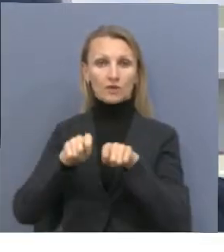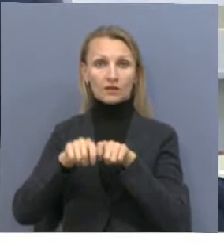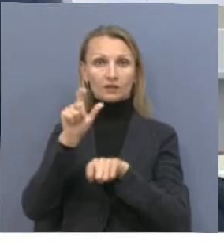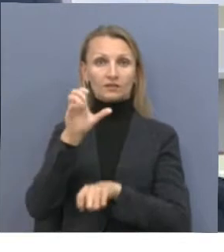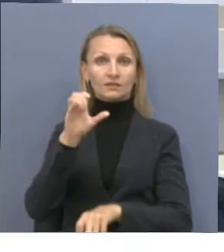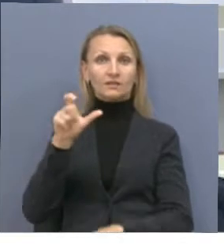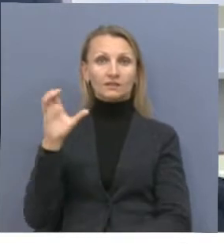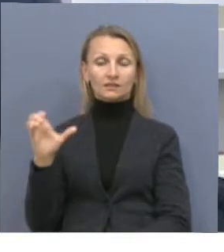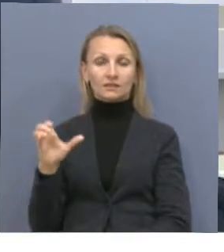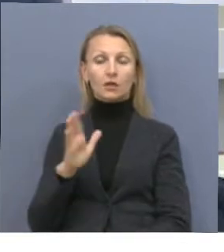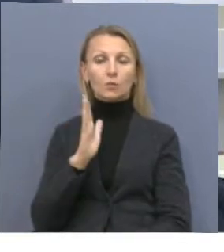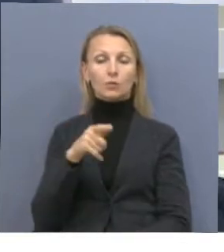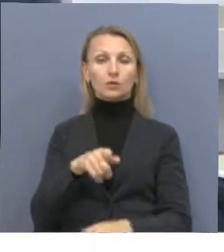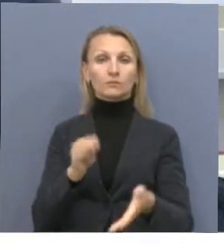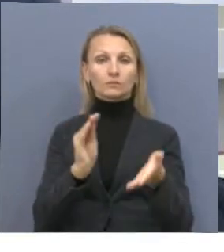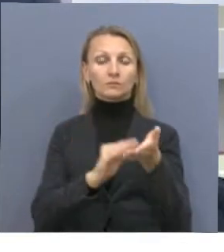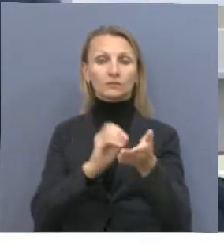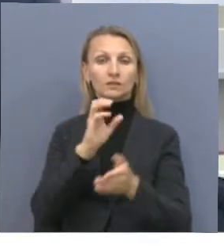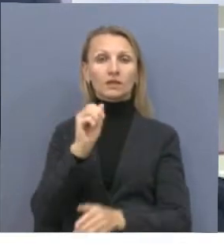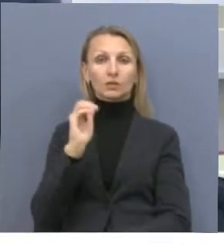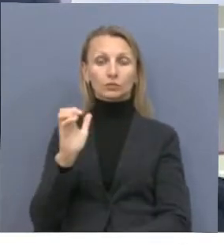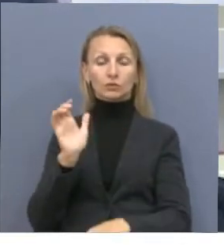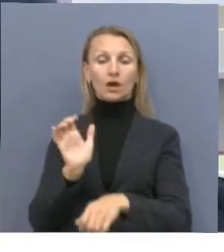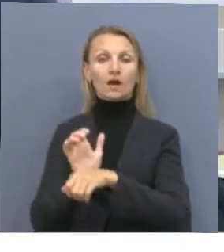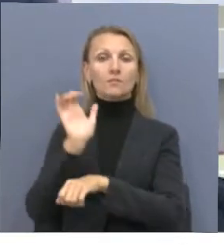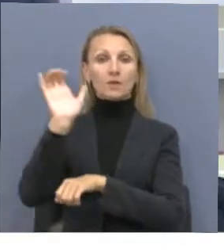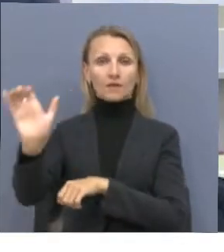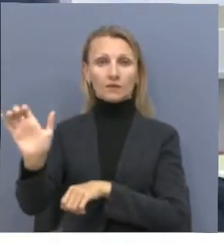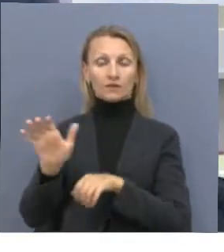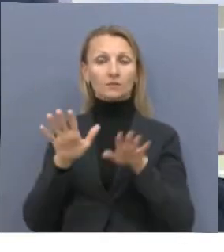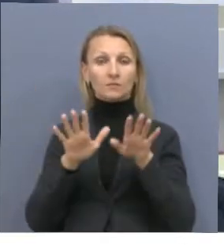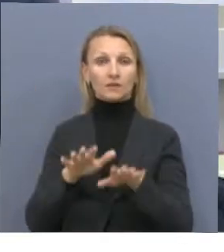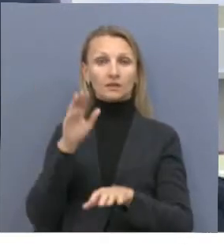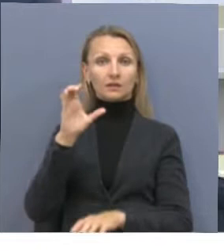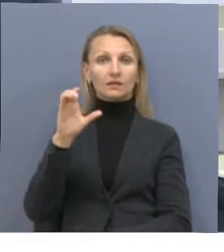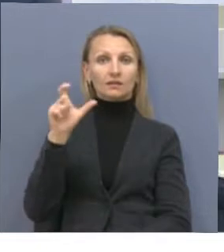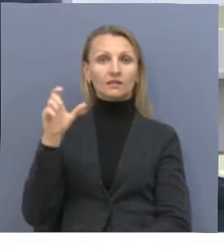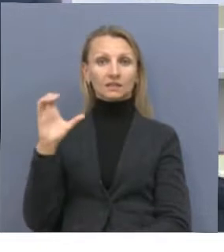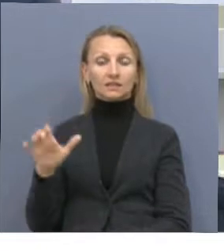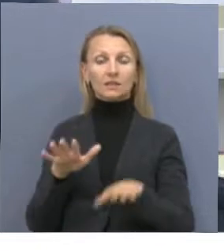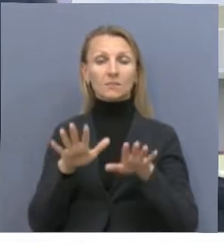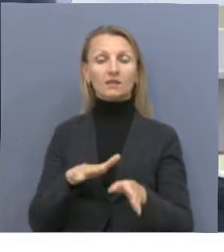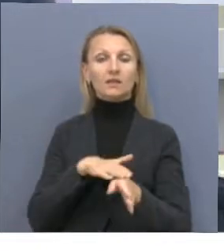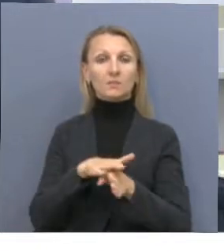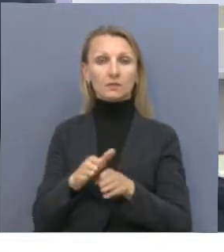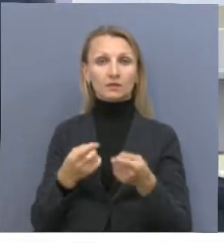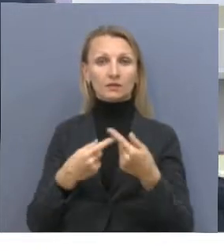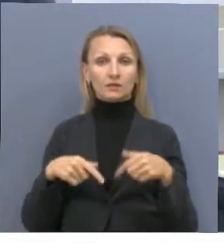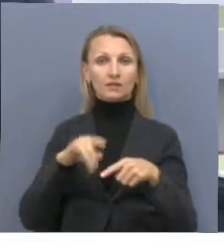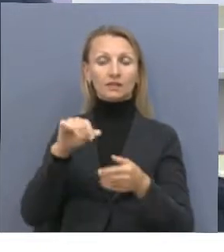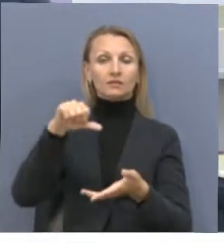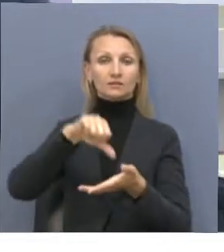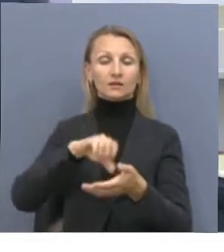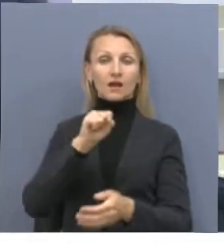соответственно, у него будет статус стоять, отправлен в выполномоченный орган, где органы СЭС, местные исполнительные органы, представители АТА Микен также